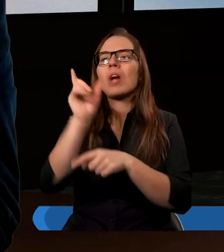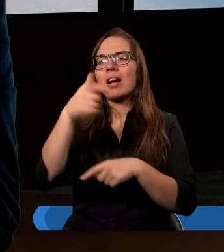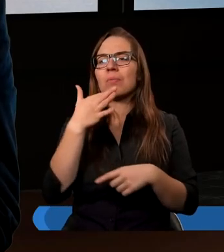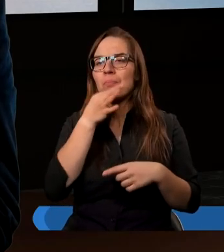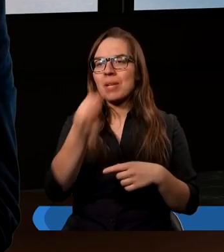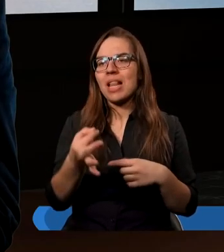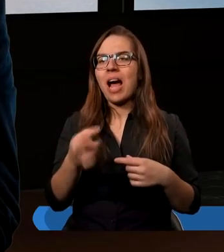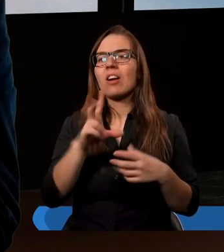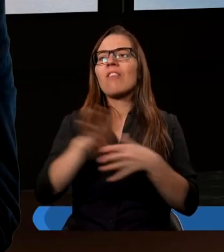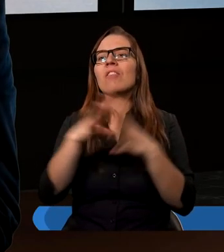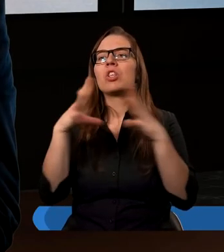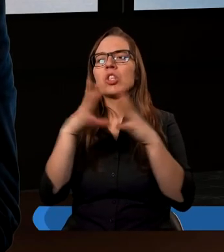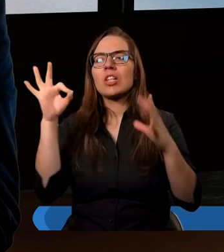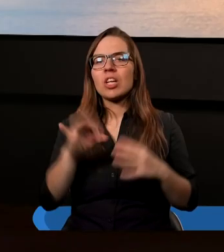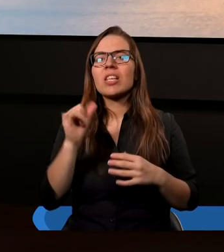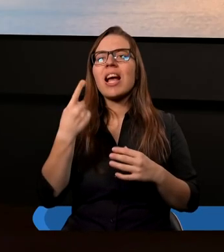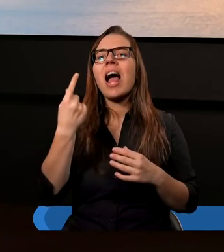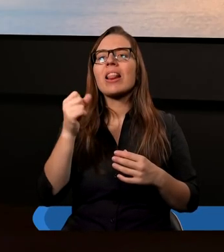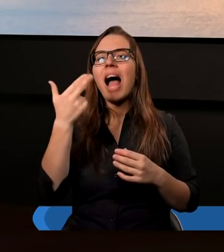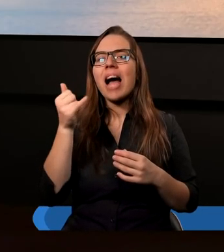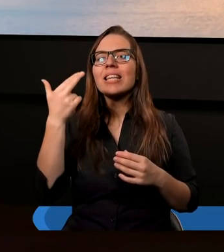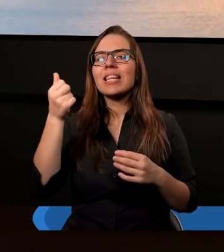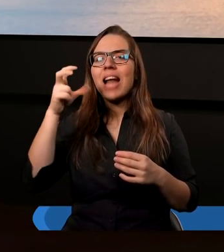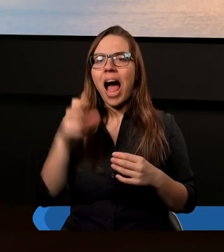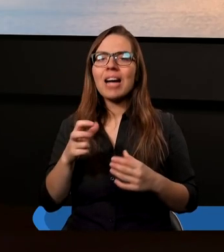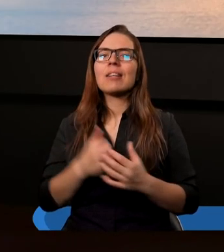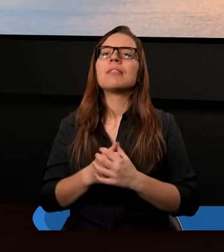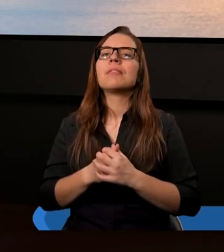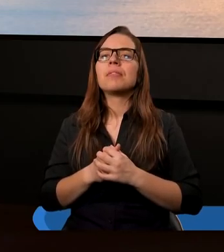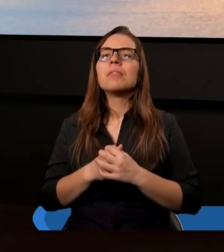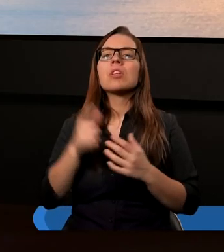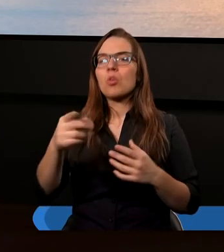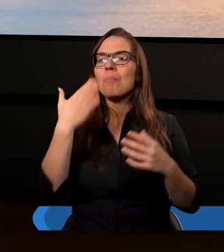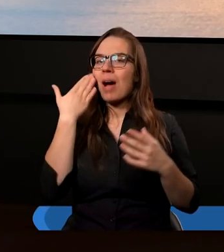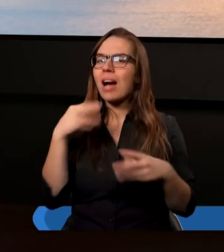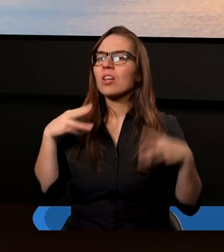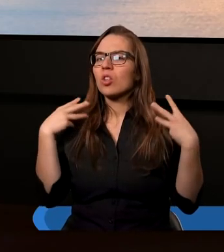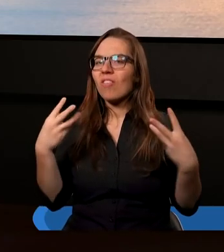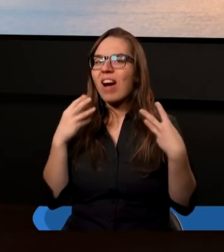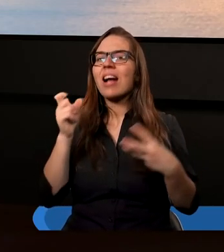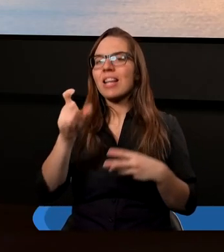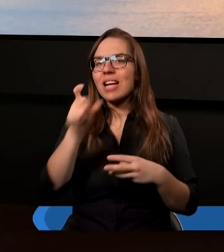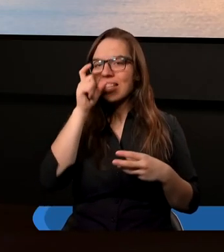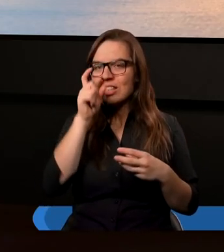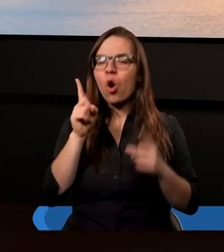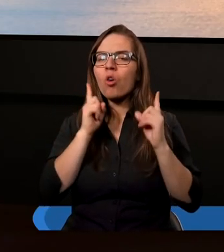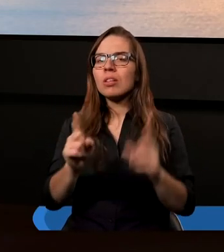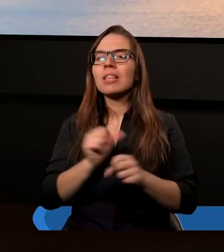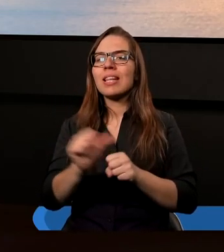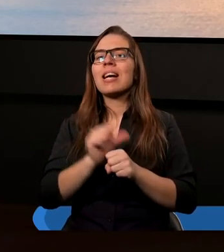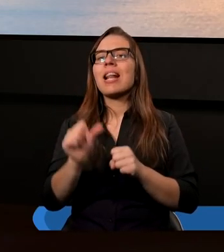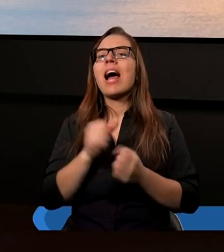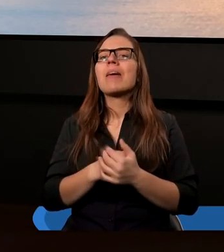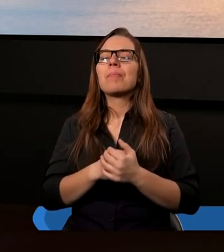W dziesięcinach i daninach. Tak, dziękuję bardzo. Te wersety są bardzo ważne i istotne, kiedy mówimy w ogóle o dziesięcinie,